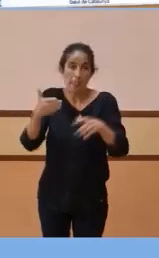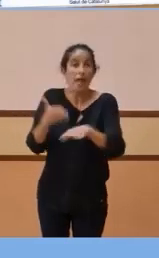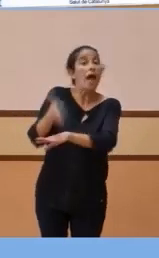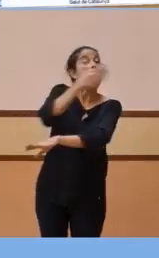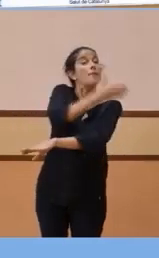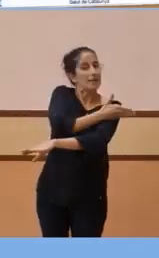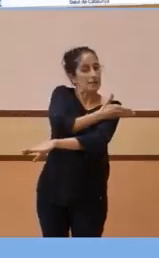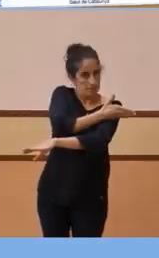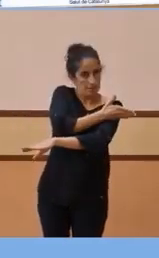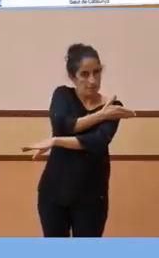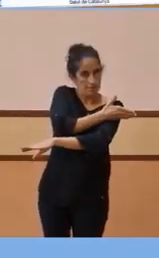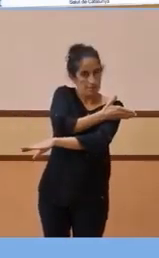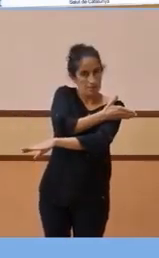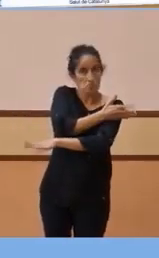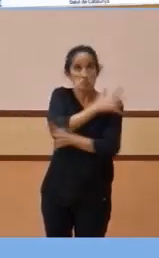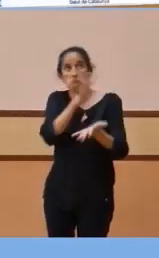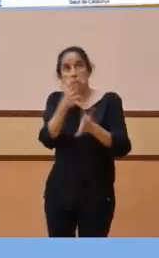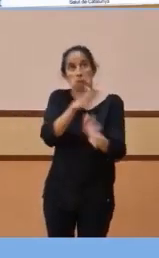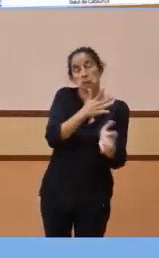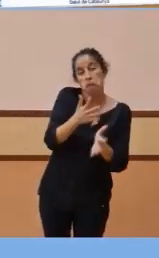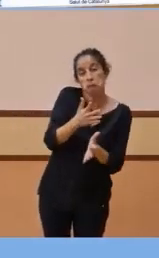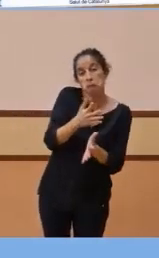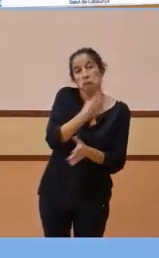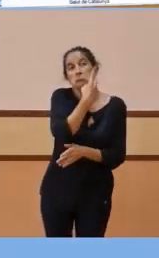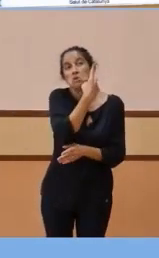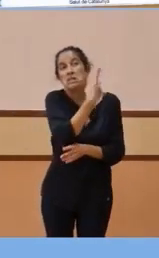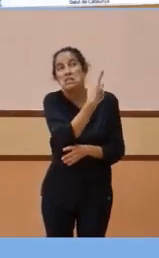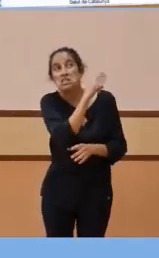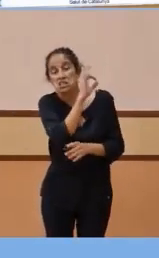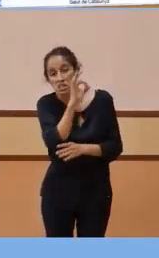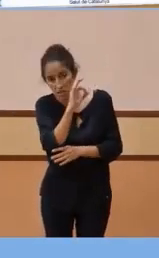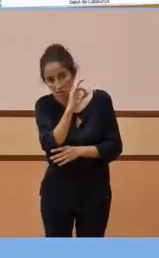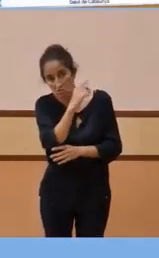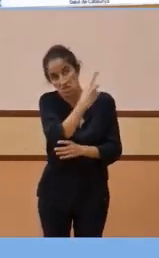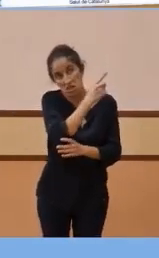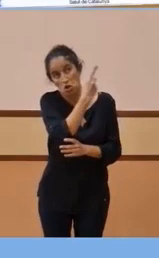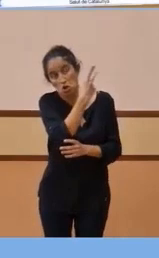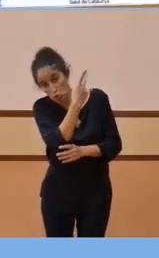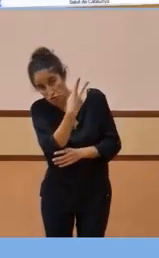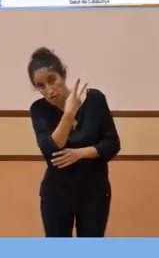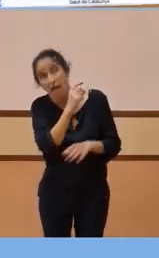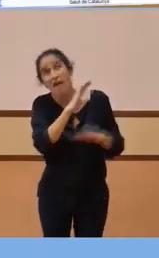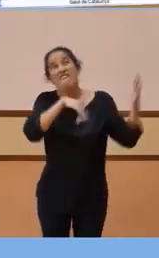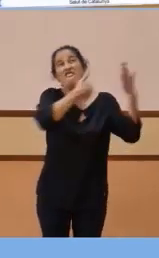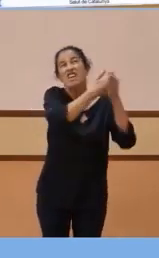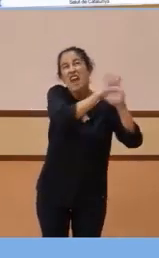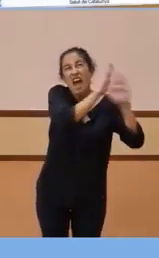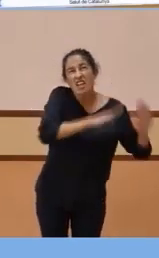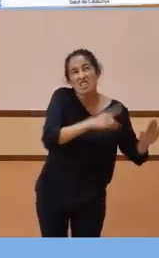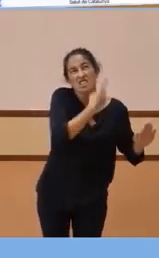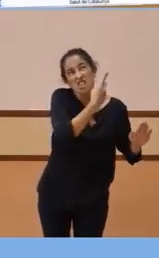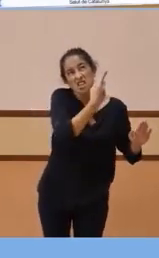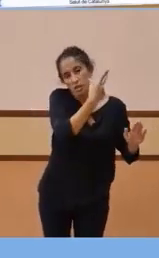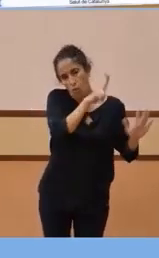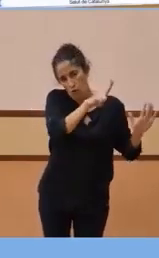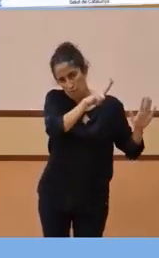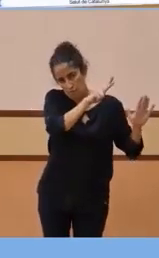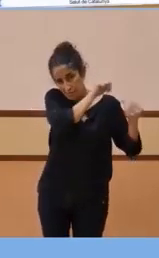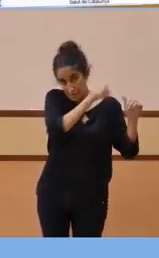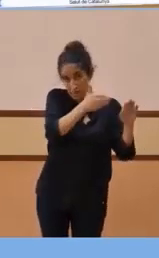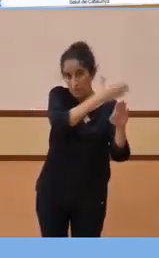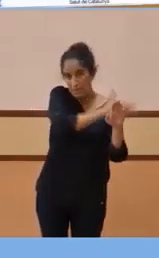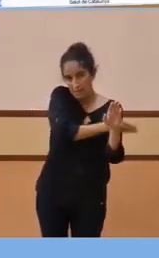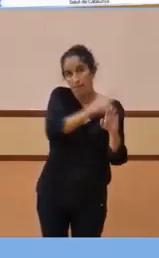la setmana passada, prop de 100 ingressos, 100 ingressos, 112, vam arribar a 118 al final de la setmana, la dada que tenen aquí és de